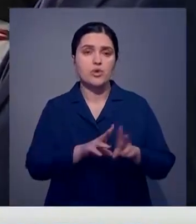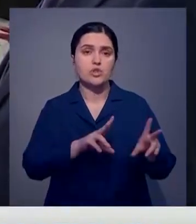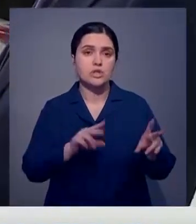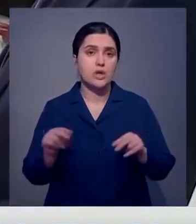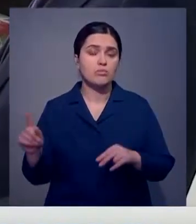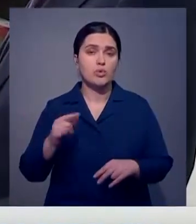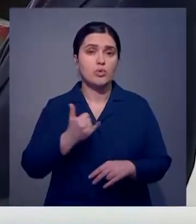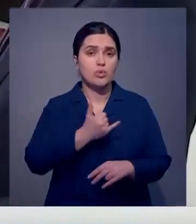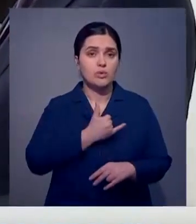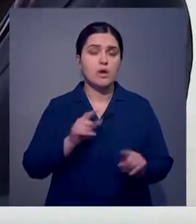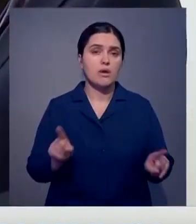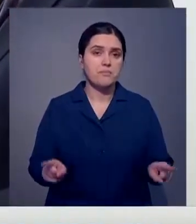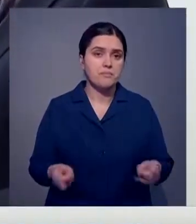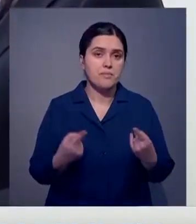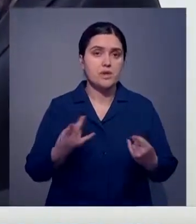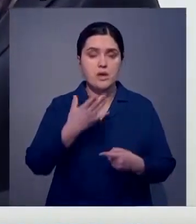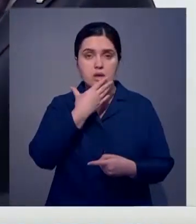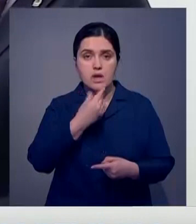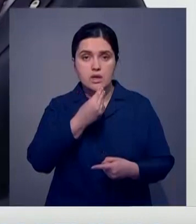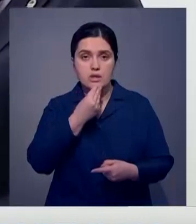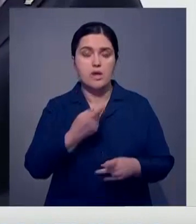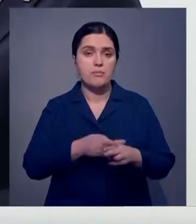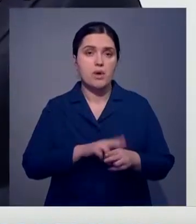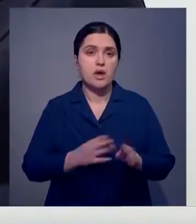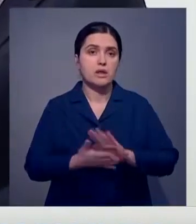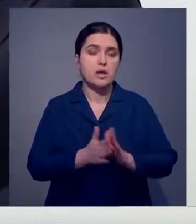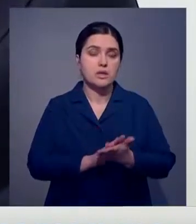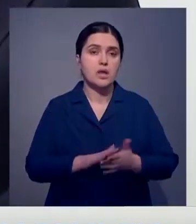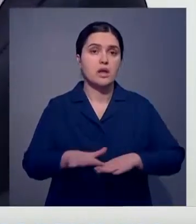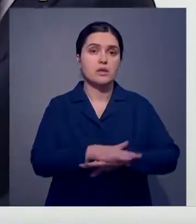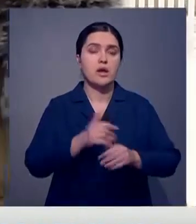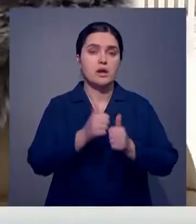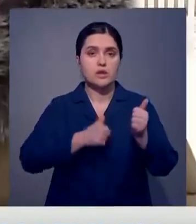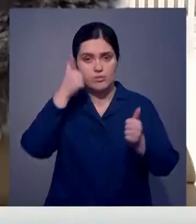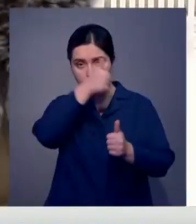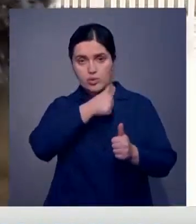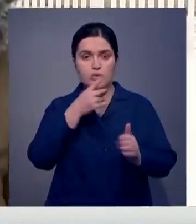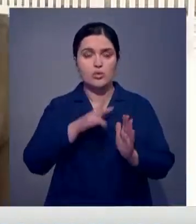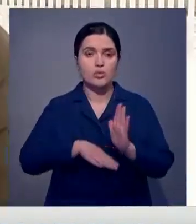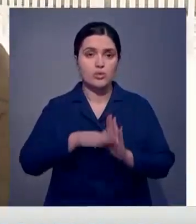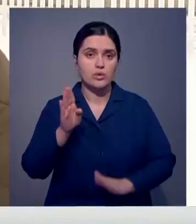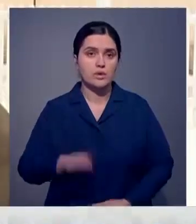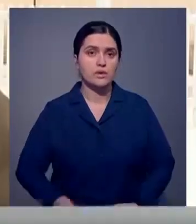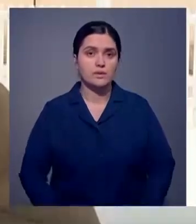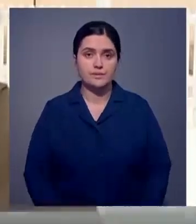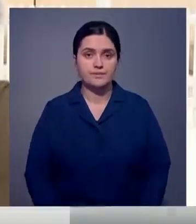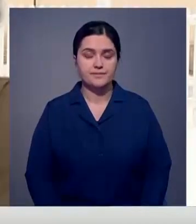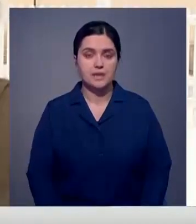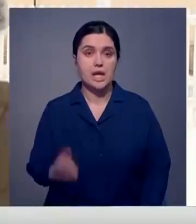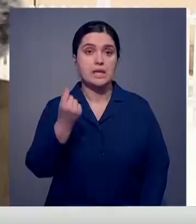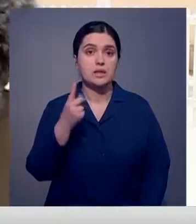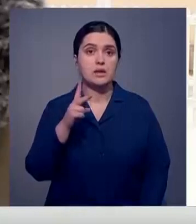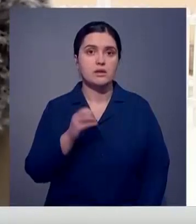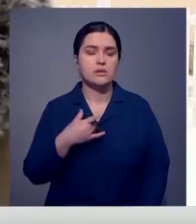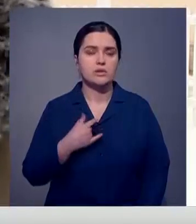наша страна процветает, становится все краше, а благосостояние народа с каждым годом растет. 11 лет я ждала квартиру. По съемным